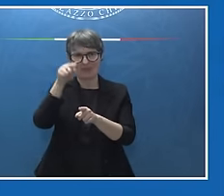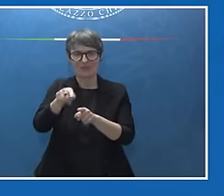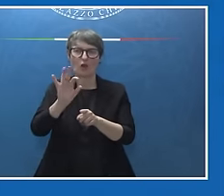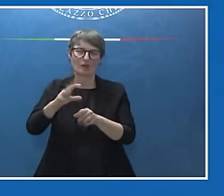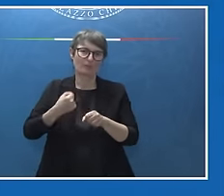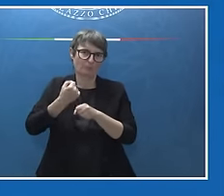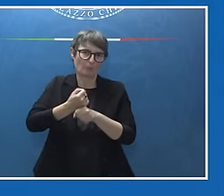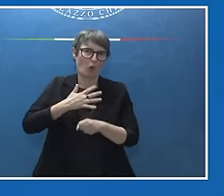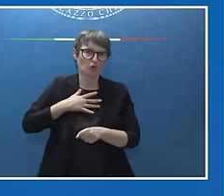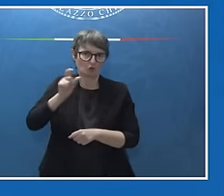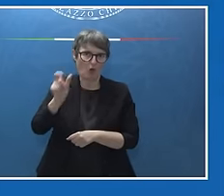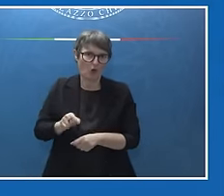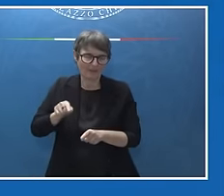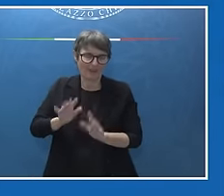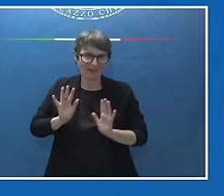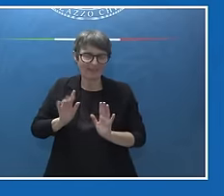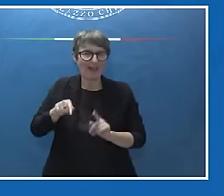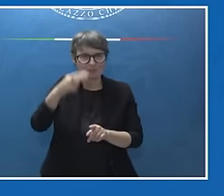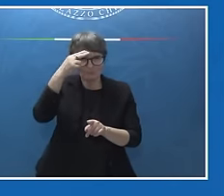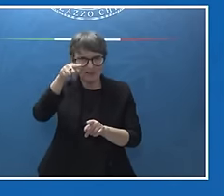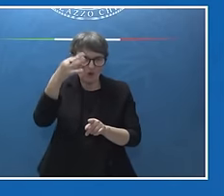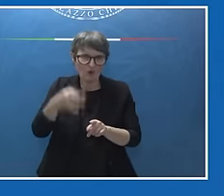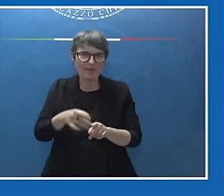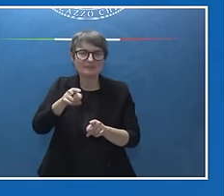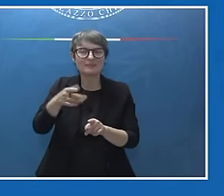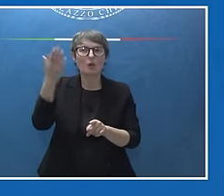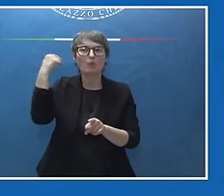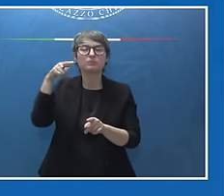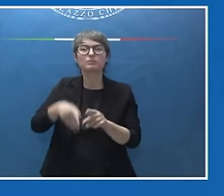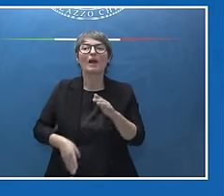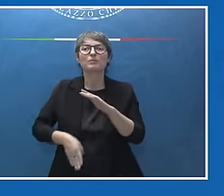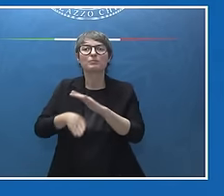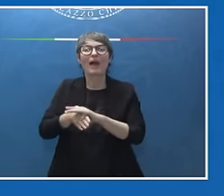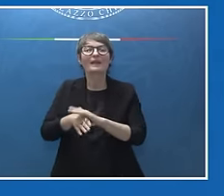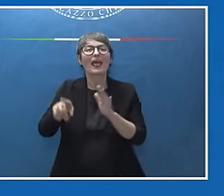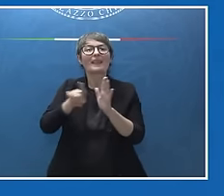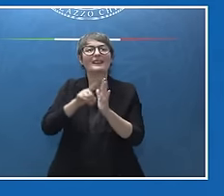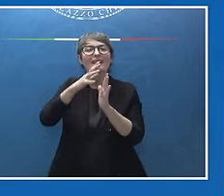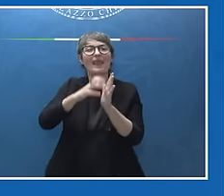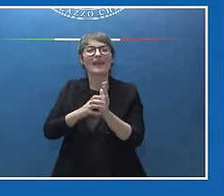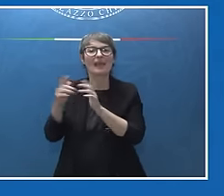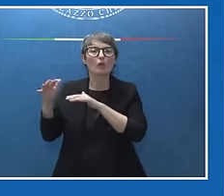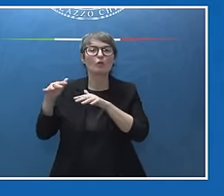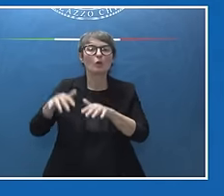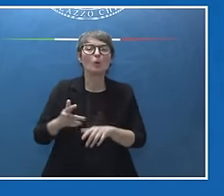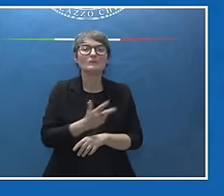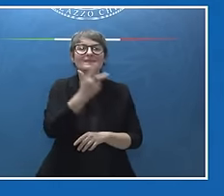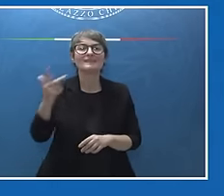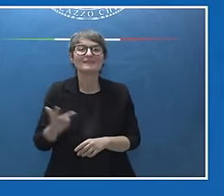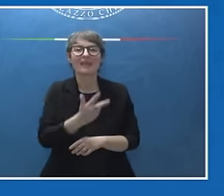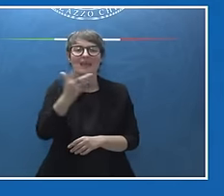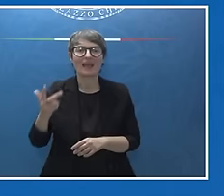italiana, perché lei ricorderà che quando noi abbiamo avviato il nostro decreto flussi triennale, abbiamo immaginato di dare delle quote